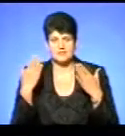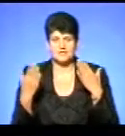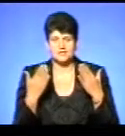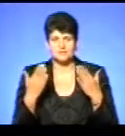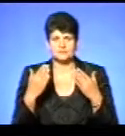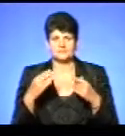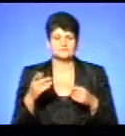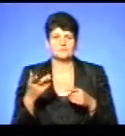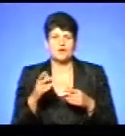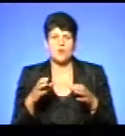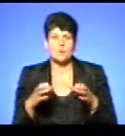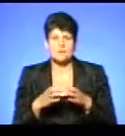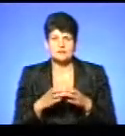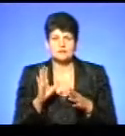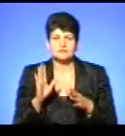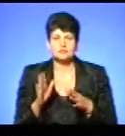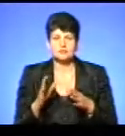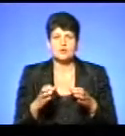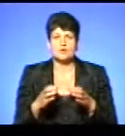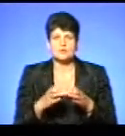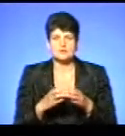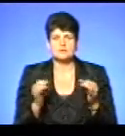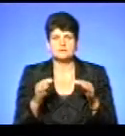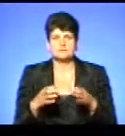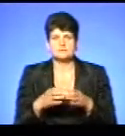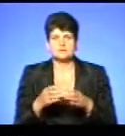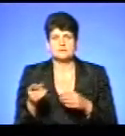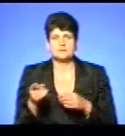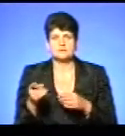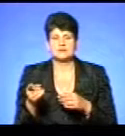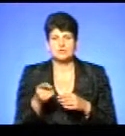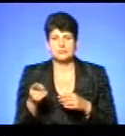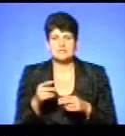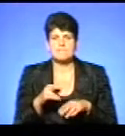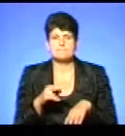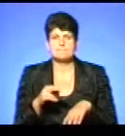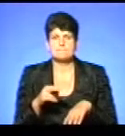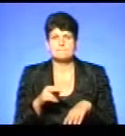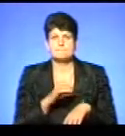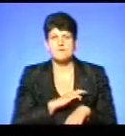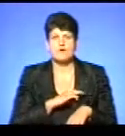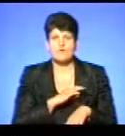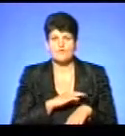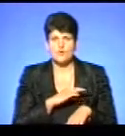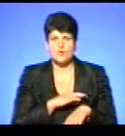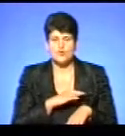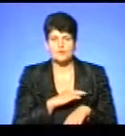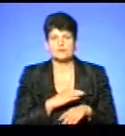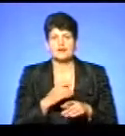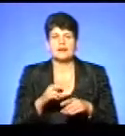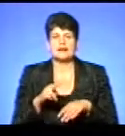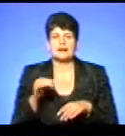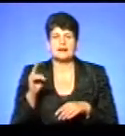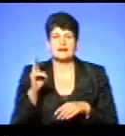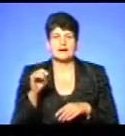найкмітливішої команди боротиметься збірна команда Тернопільського правового ліцею номер два «Кадри веселого народу». Її